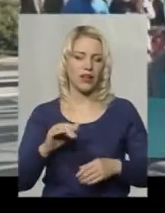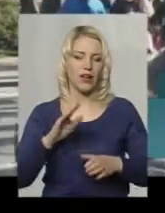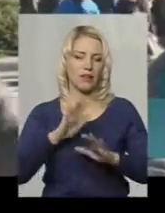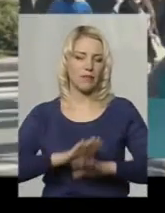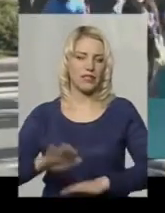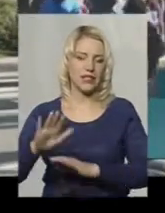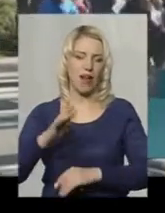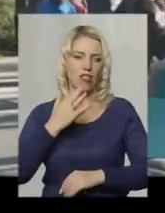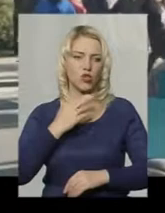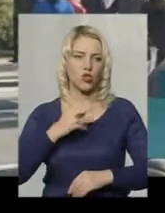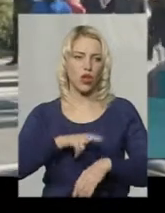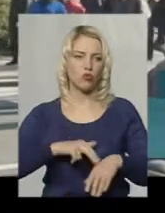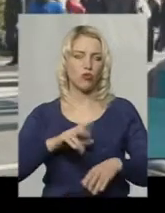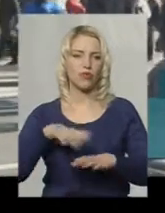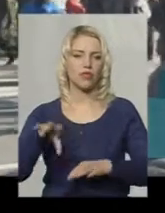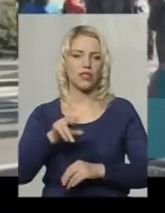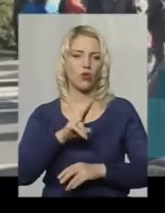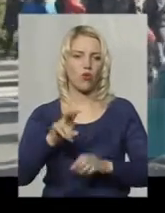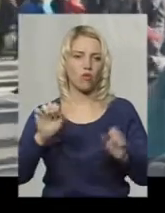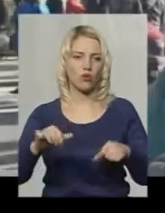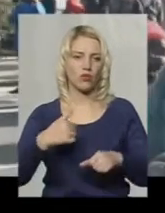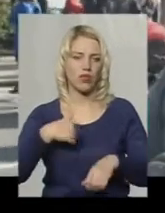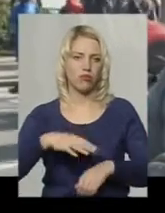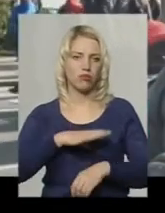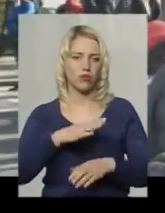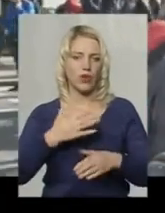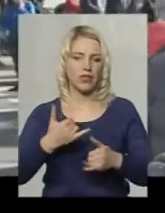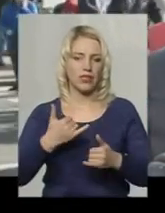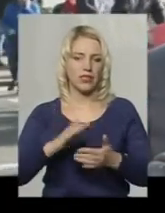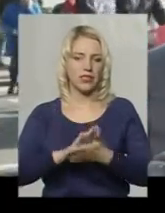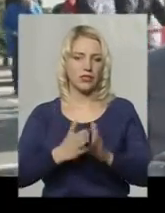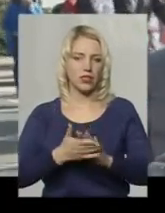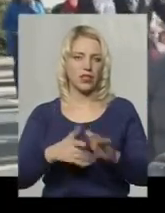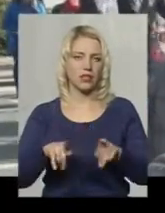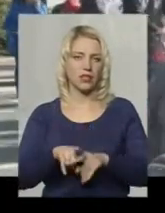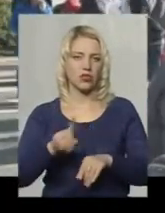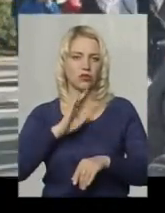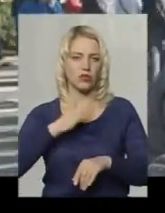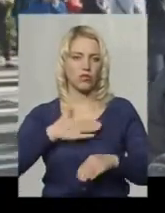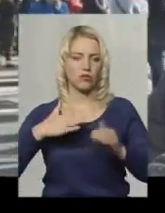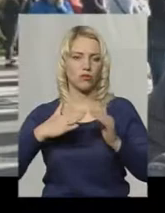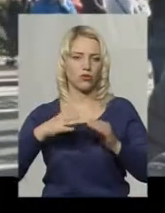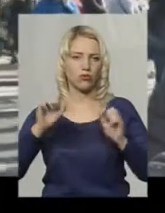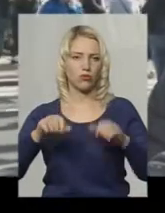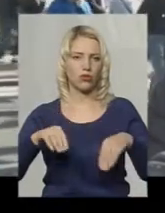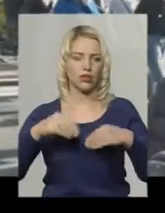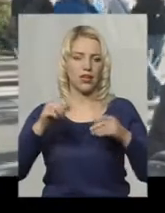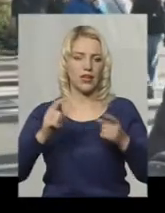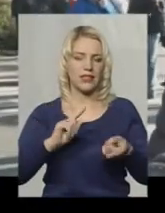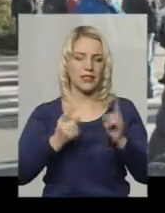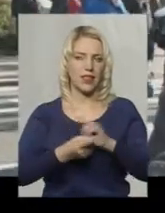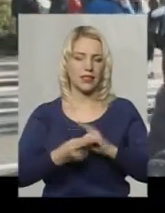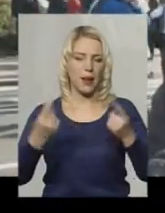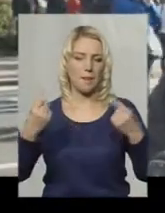поліції, у всіх, до кого можна. Я був. Зараз дійшла ситуація до того, що наш будинок може стати банкротом. І